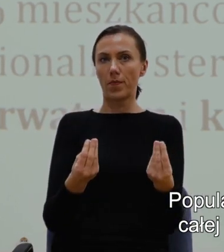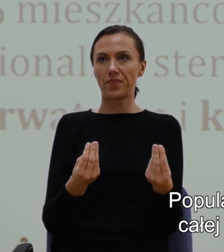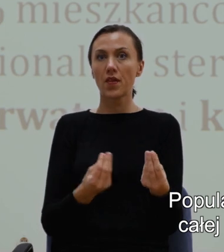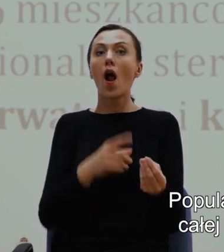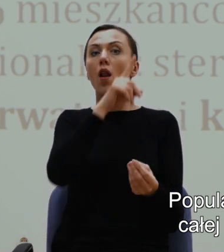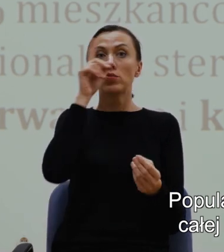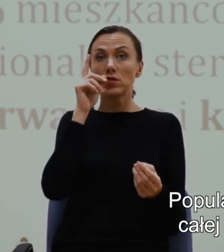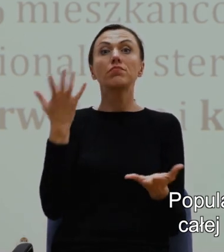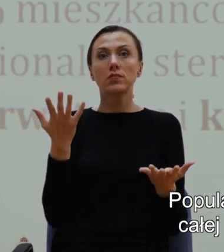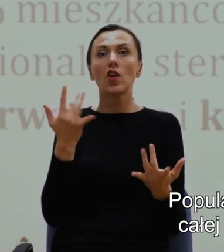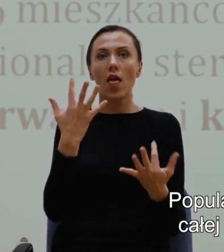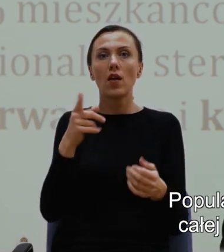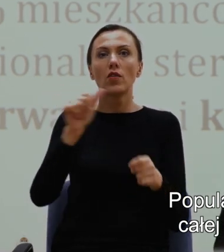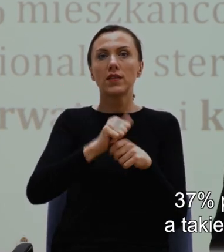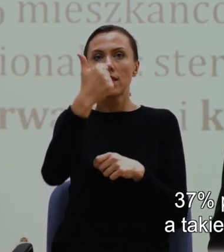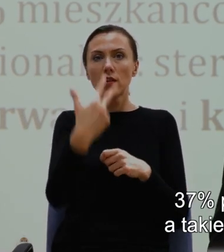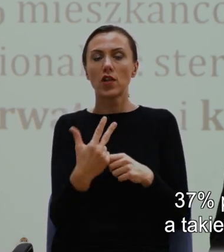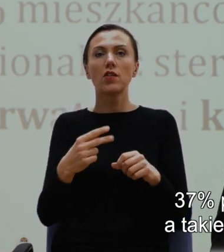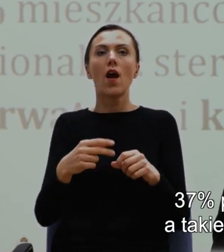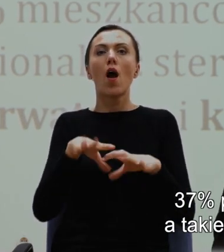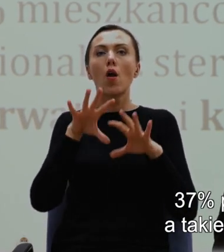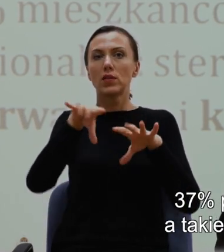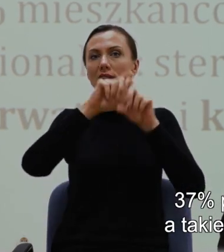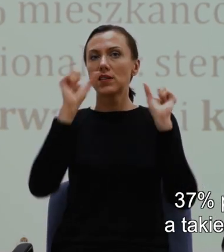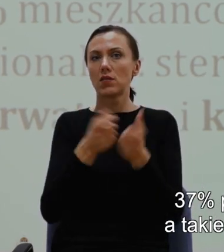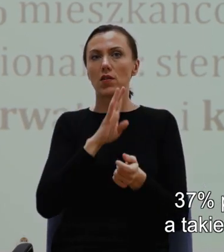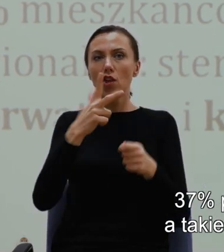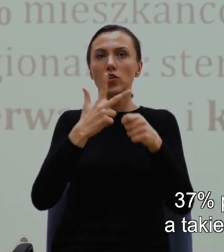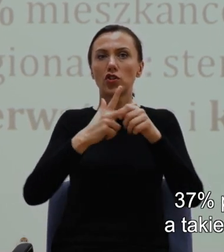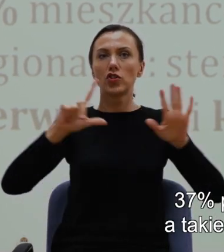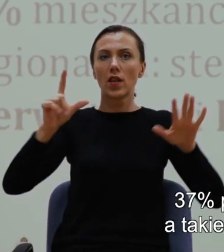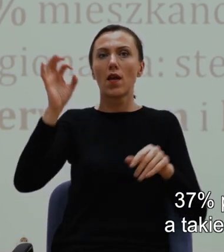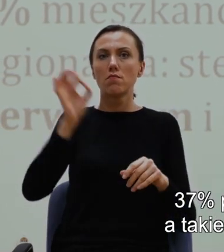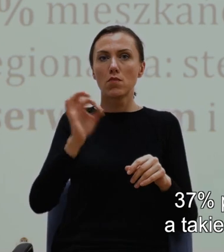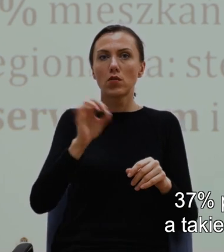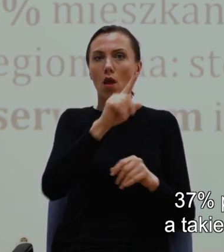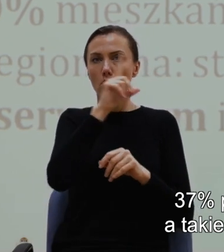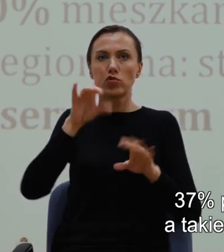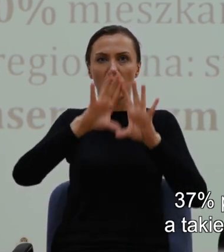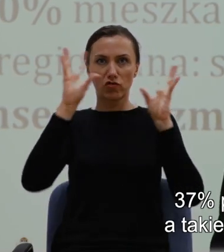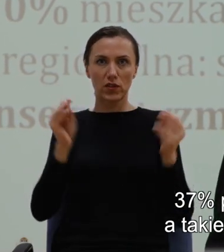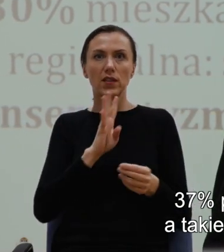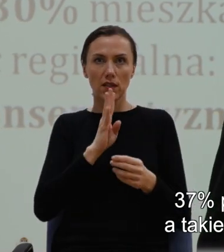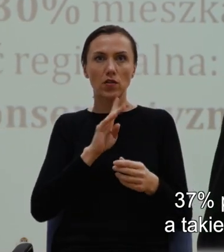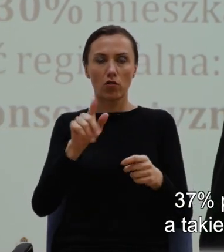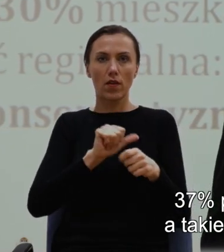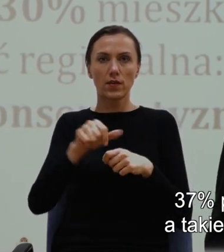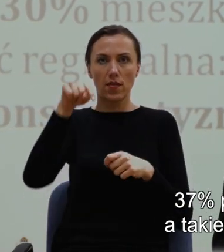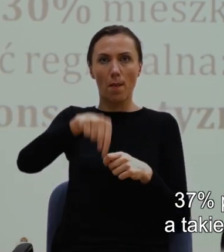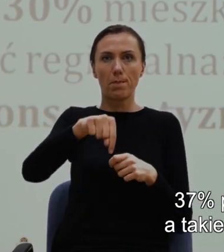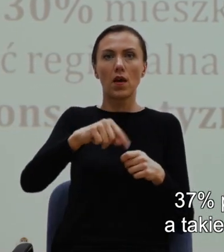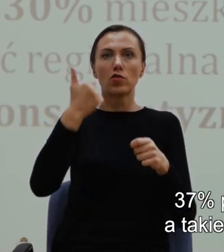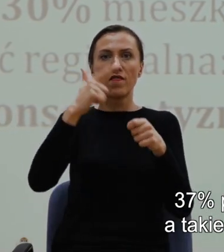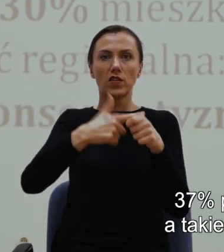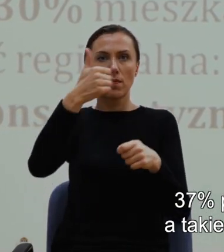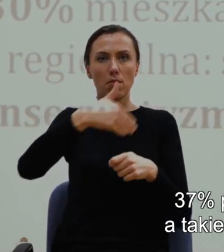całej populacji Stanów Zjednoczonych. 37% populacji USA, 121 milionów ludzi, a takie